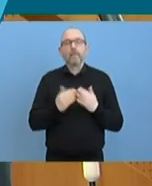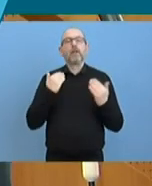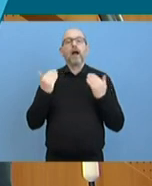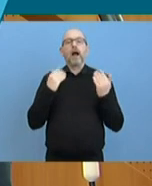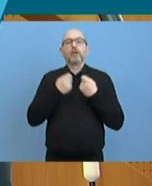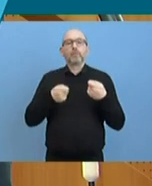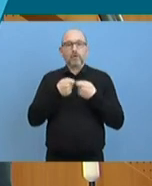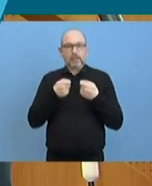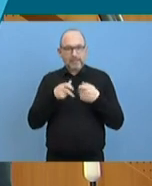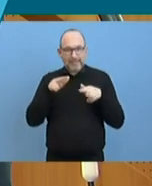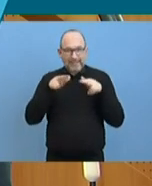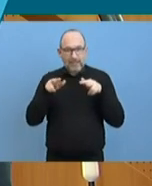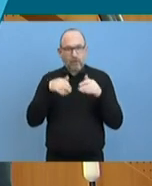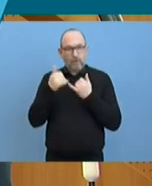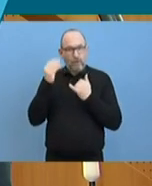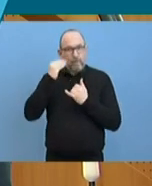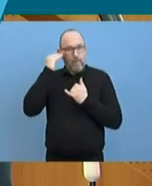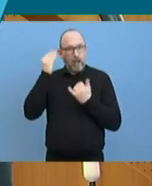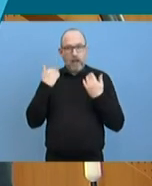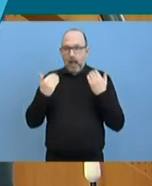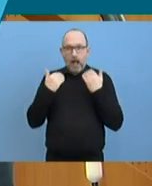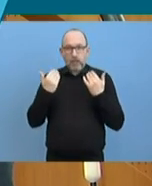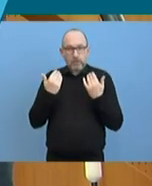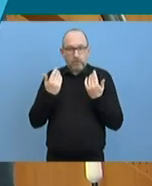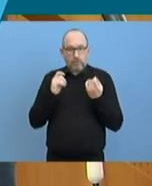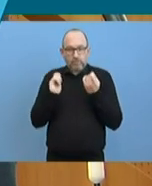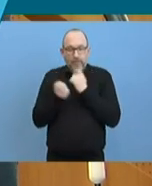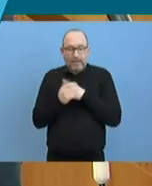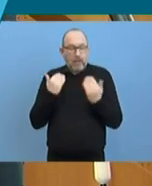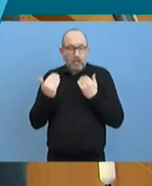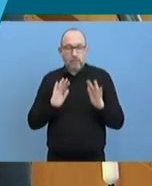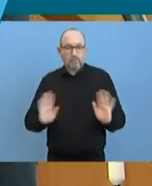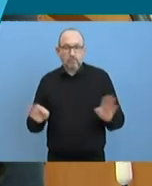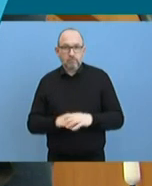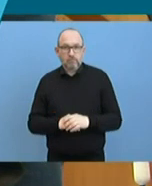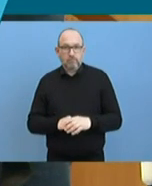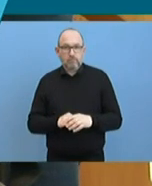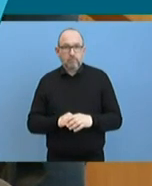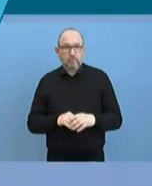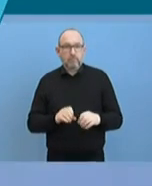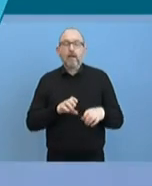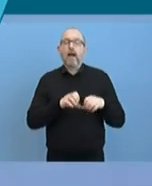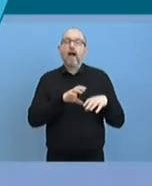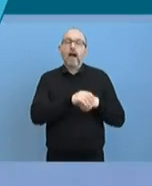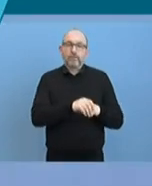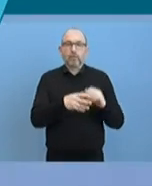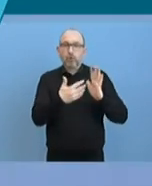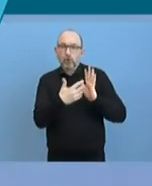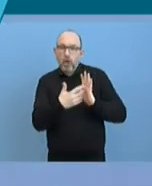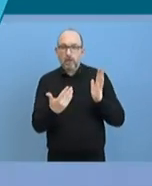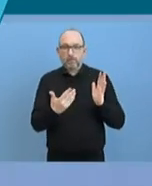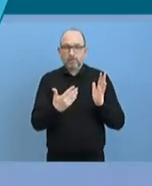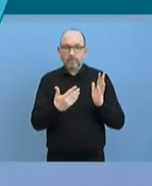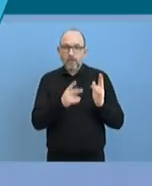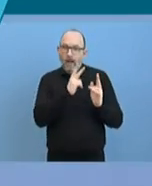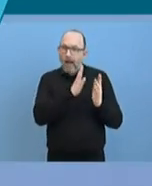Bundeskanzlerin, dazu hat sich auch nichts geändert. Es ist auch in Krisenzeiten weiterhin notwendig, Haftung und Kontrolle weiter in einer Hand liegen zu lassen. Es ist aber